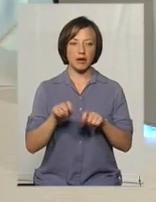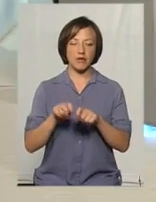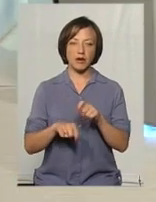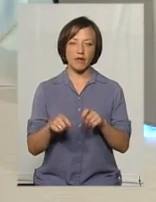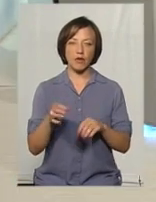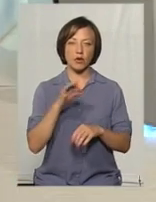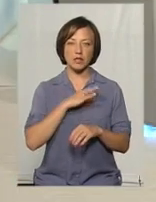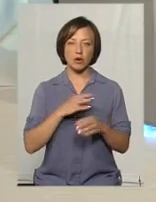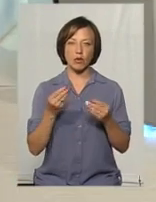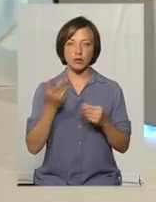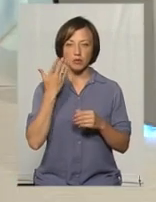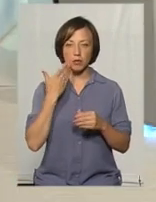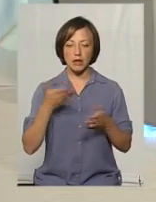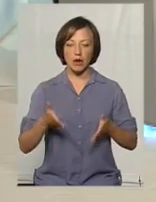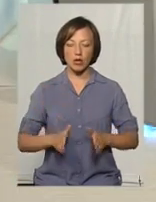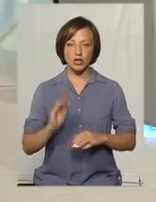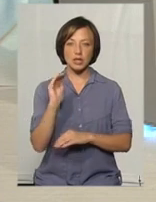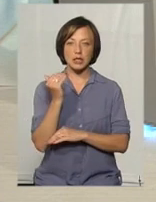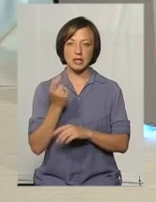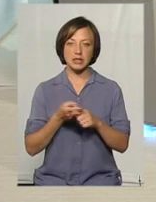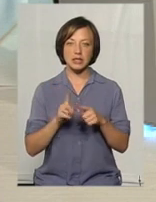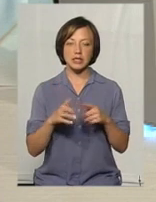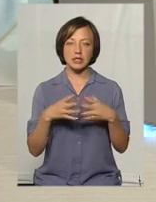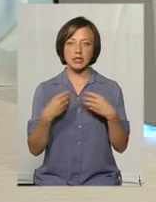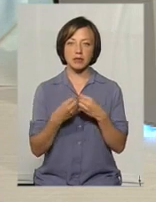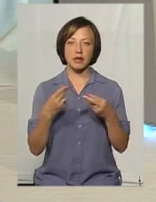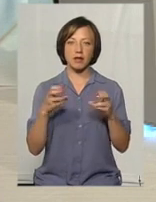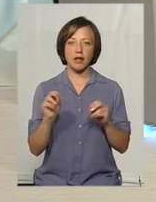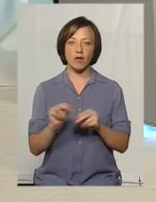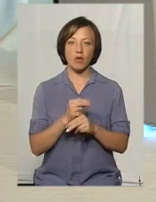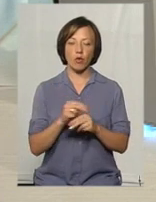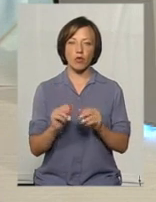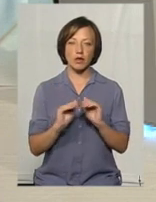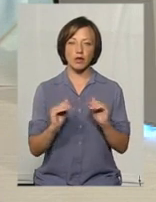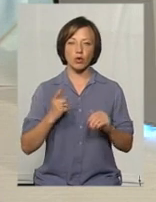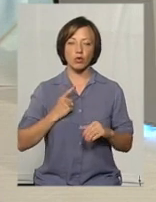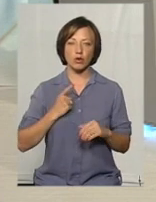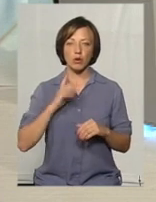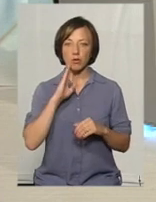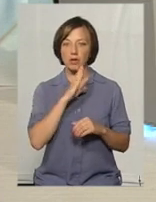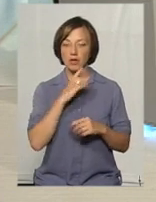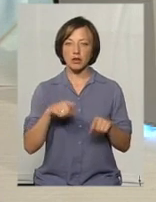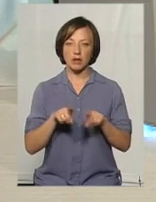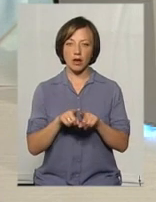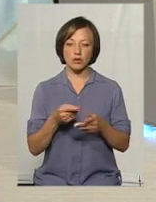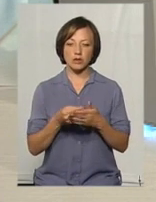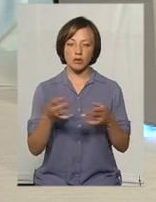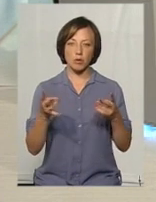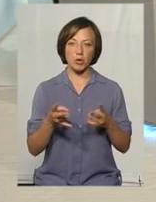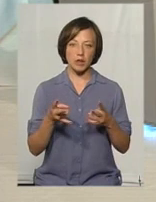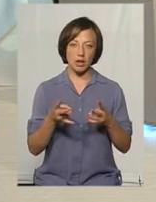використання коштів при народженні на дитину. Це сім'ї, де виховують діток, одинокі матері. Це також оцінка потреб